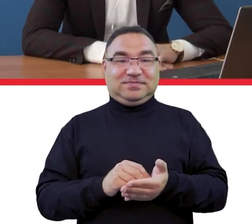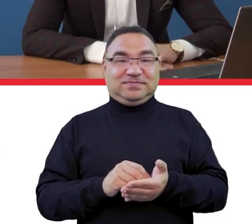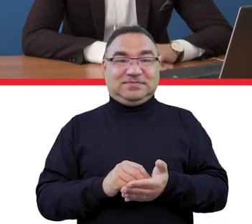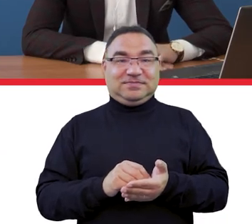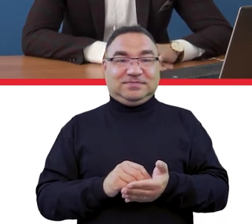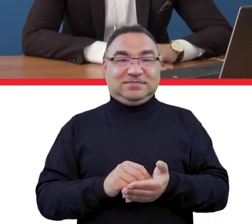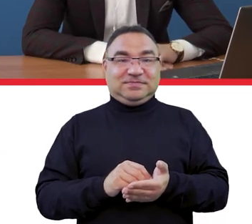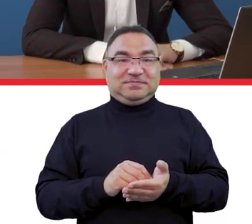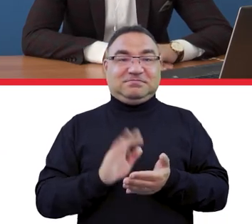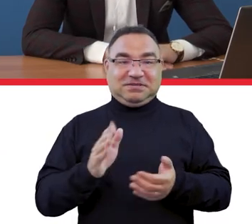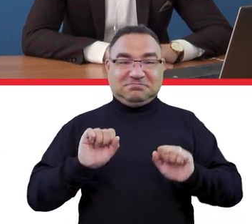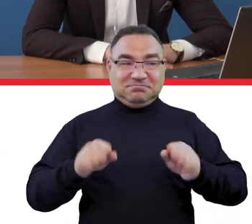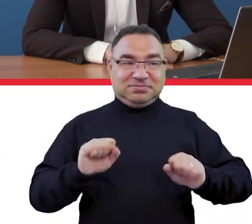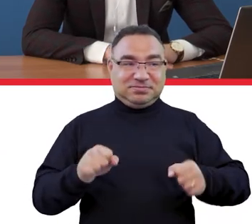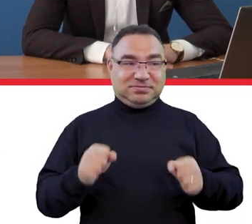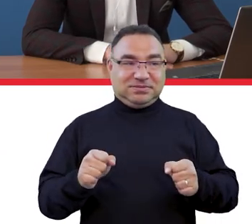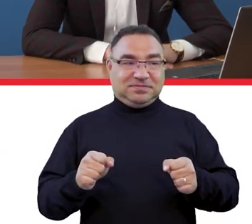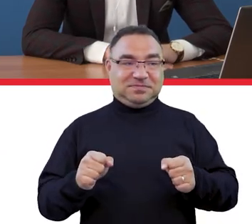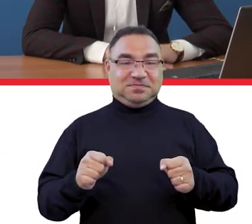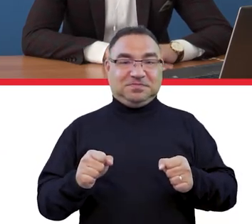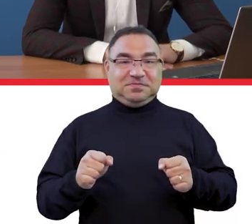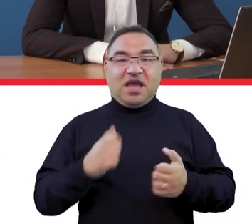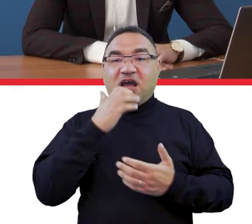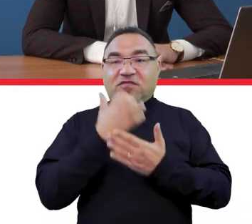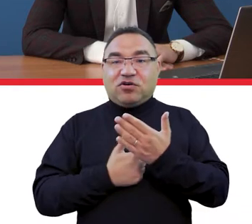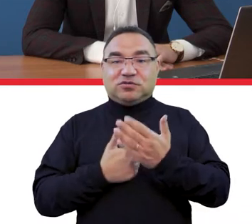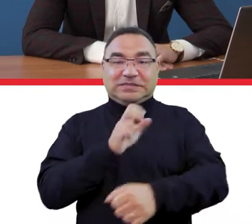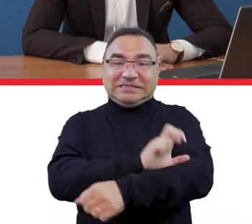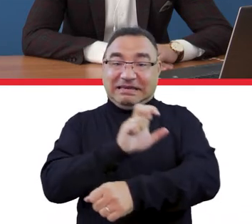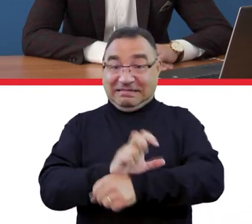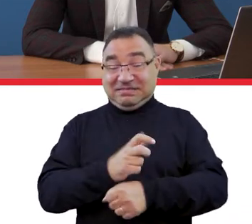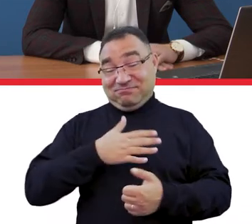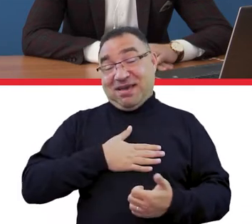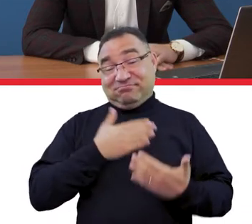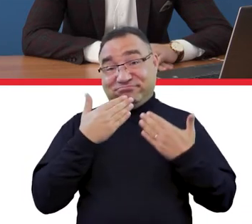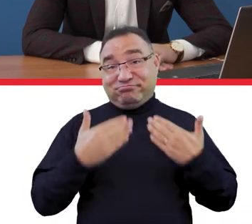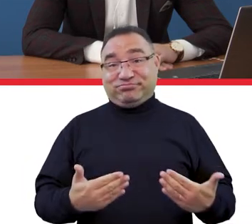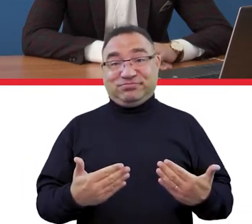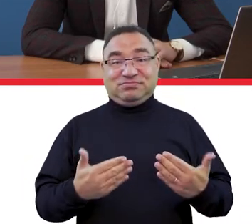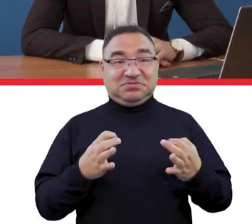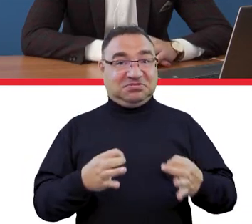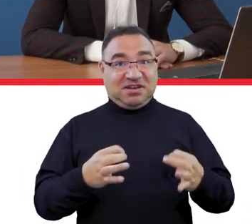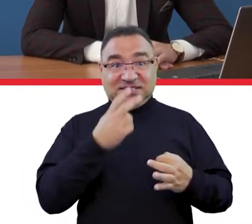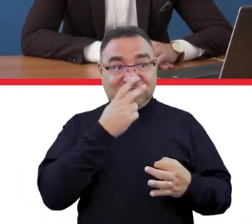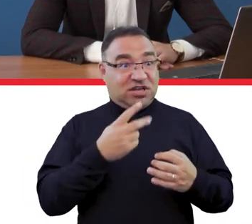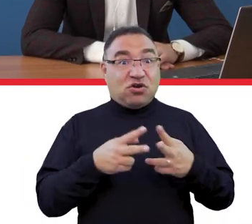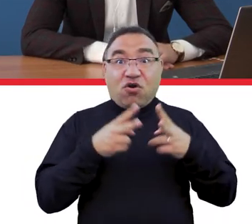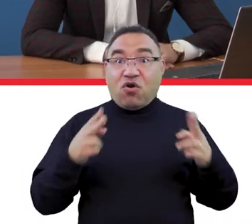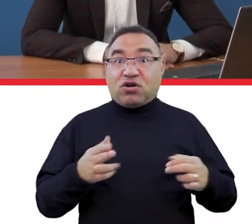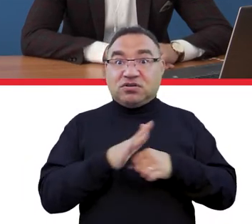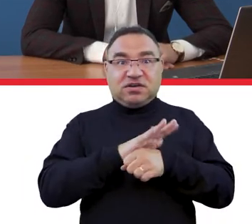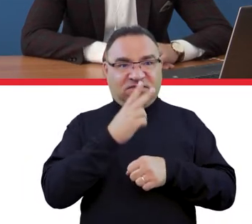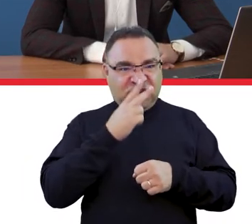będzie działał, a właśnie wykorzystujemy tą technikę, która w ostatnim czasie